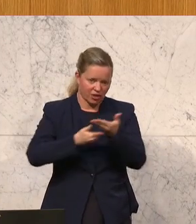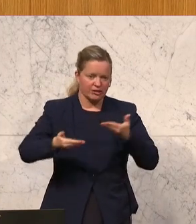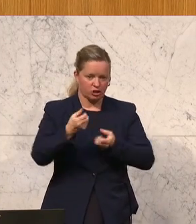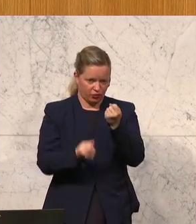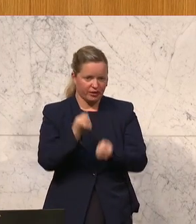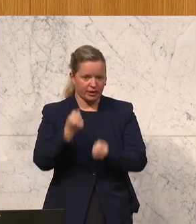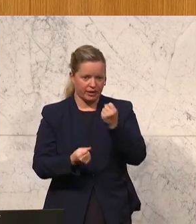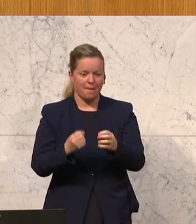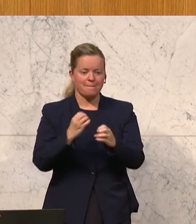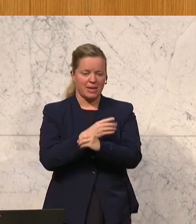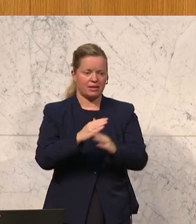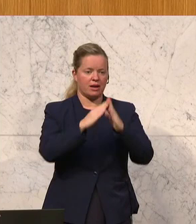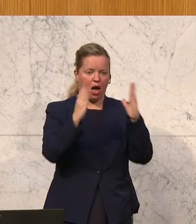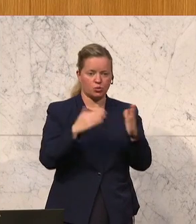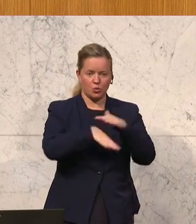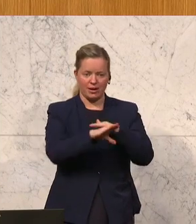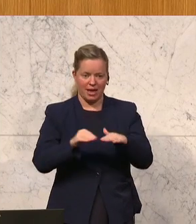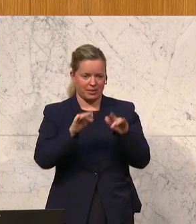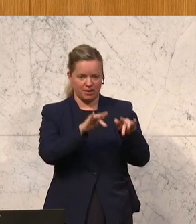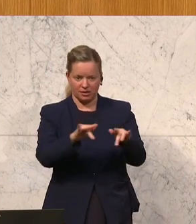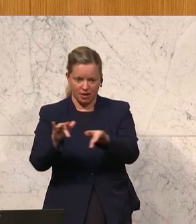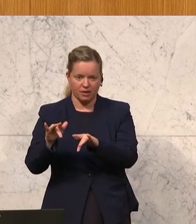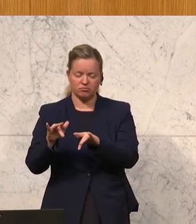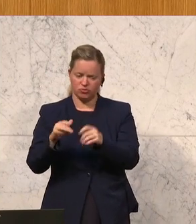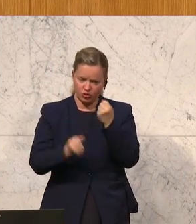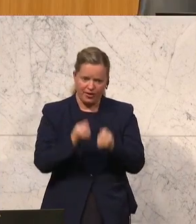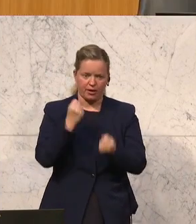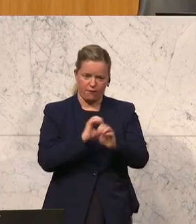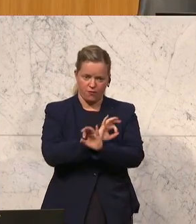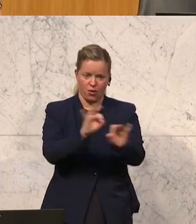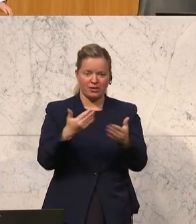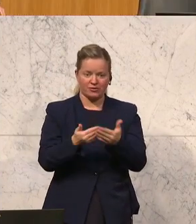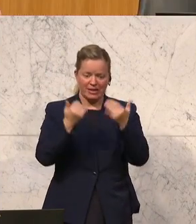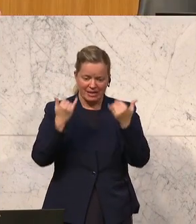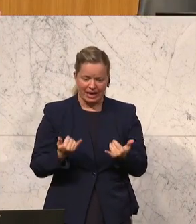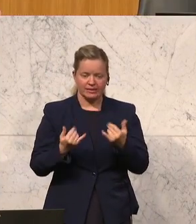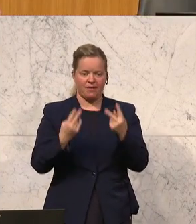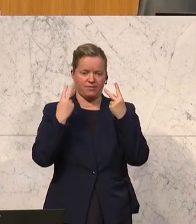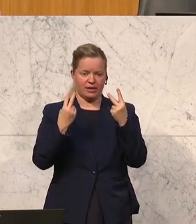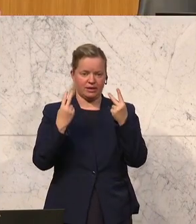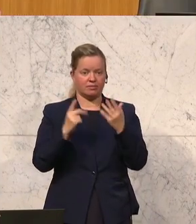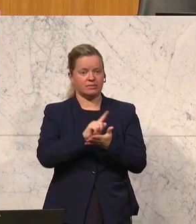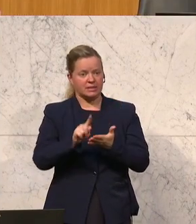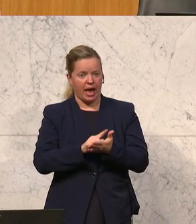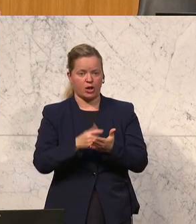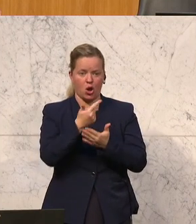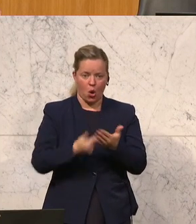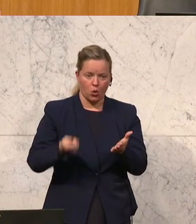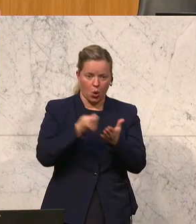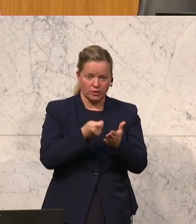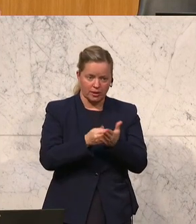die Medienunternehmer sind und daher war es uns ein großes Anliegen, gerade in Zeiten von steigenden Lohnkosten,